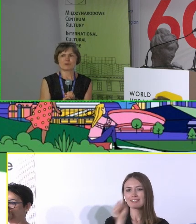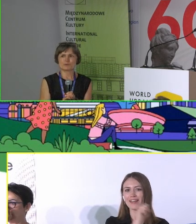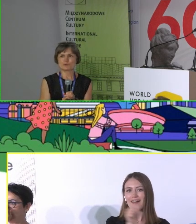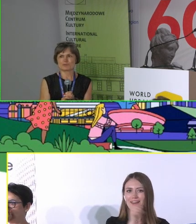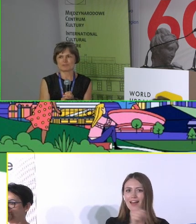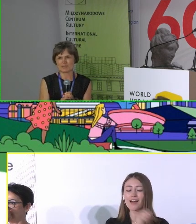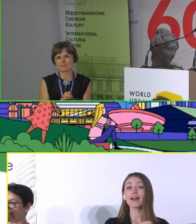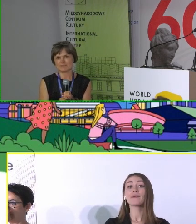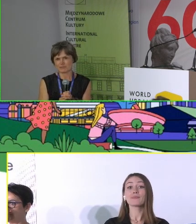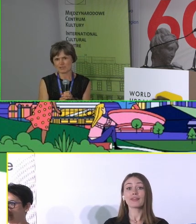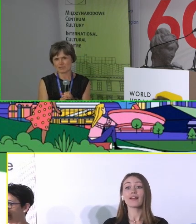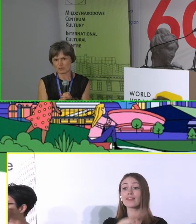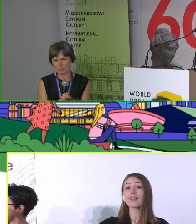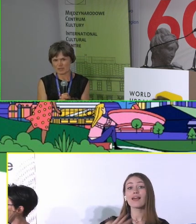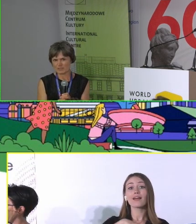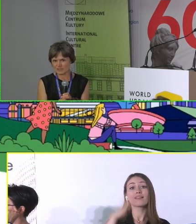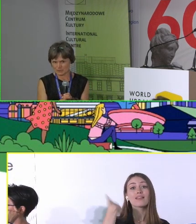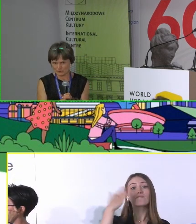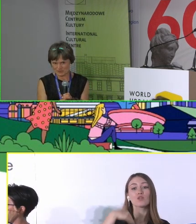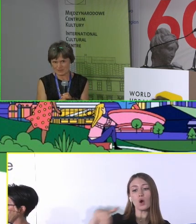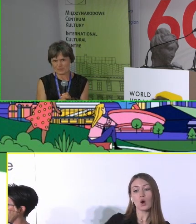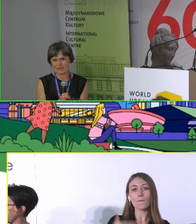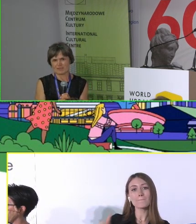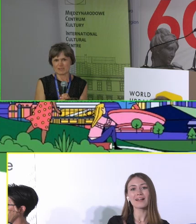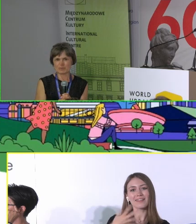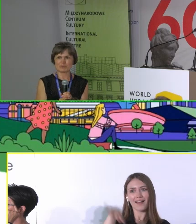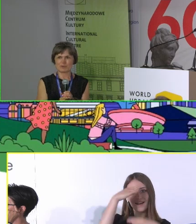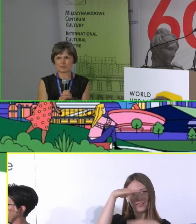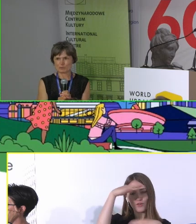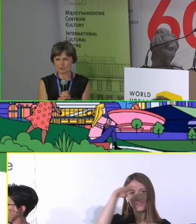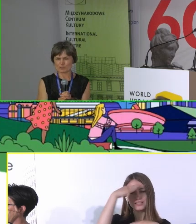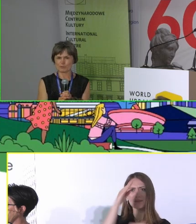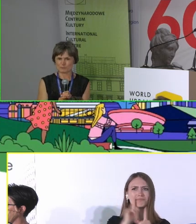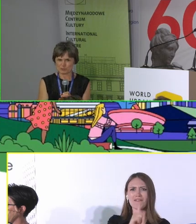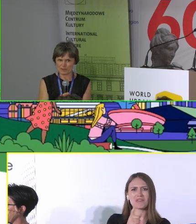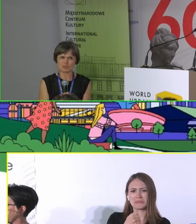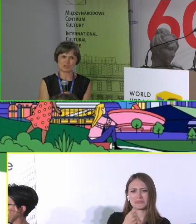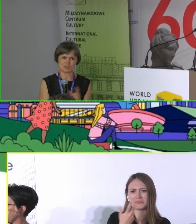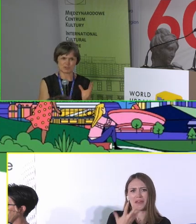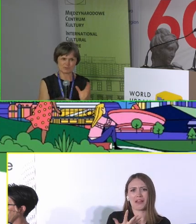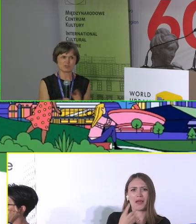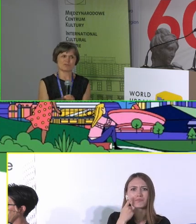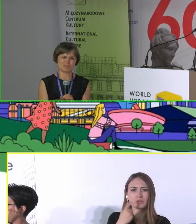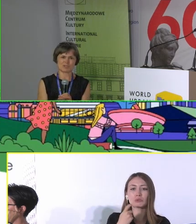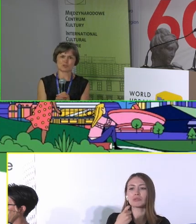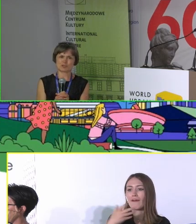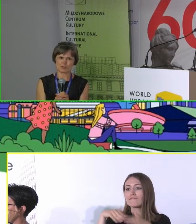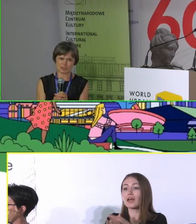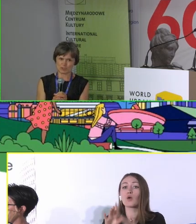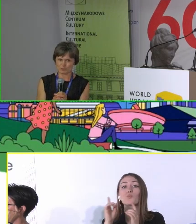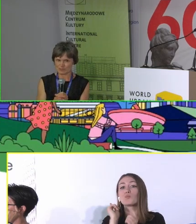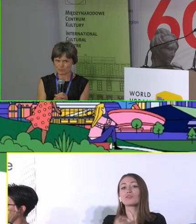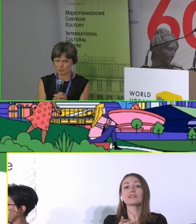teren dawnej kopalni Katowice. Naprawdę parę minut stąd łatwo trafić. Jak się stąd wyjdzie, wystarczy kierować się na